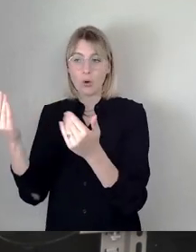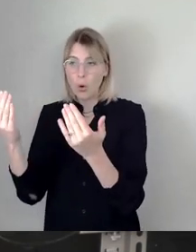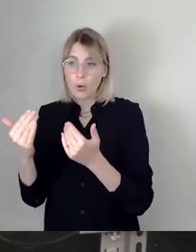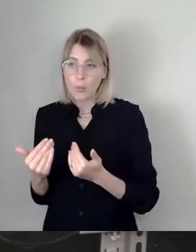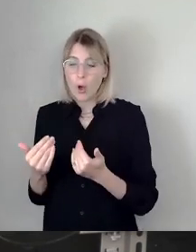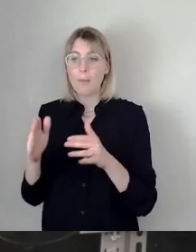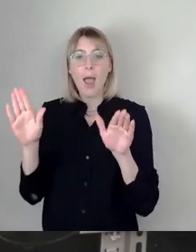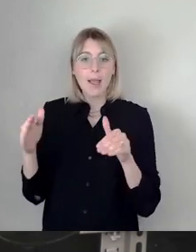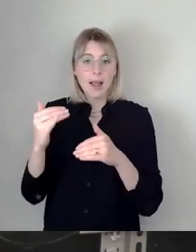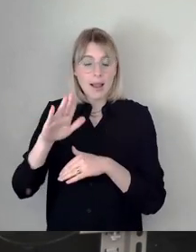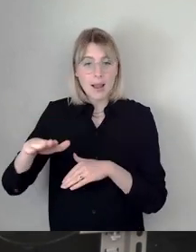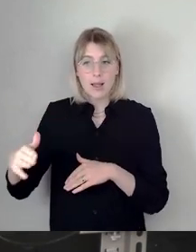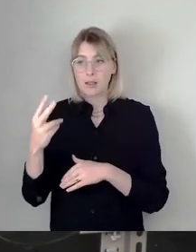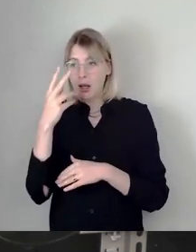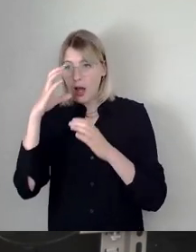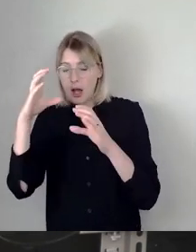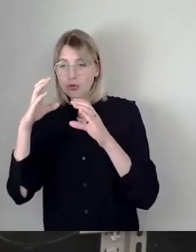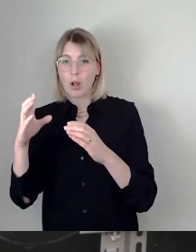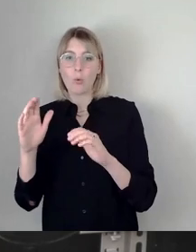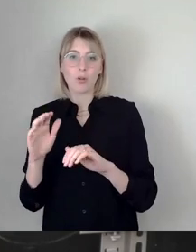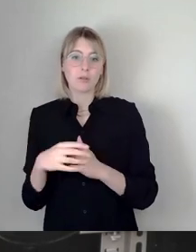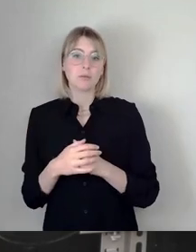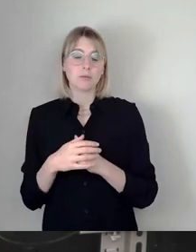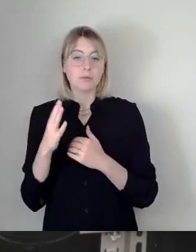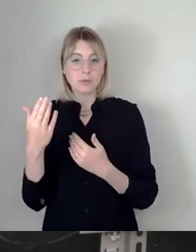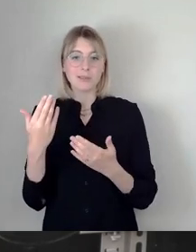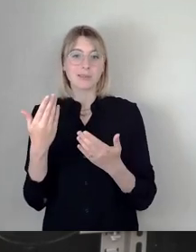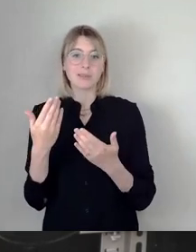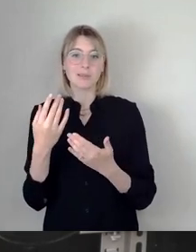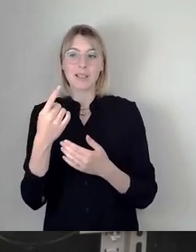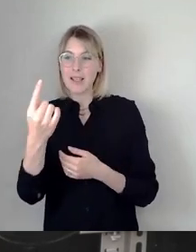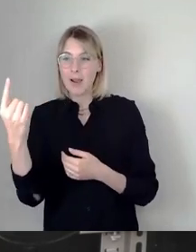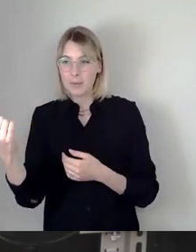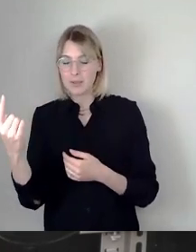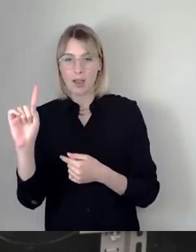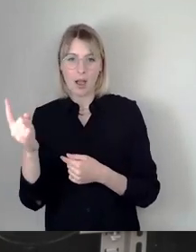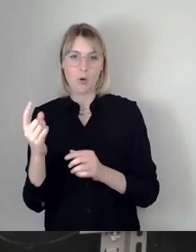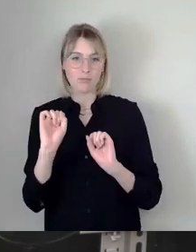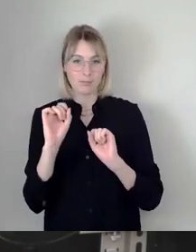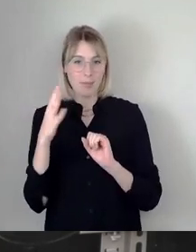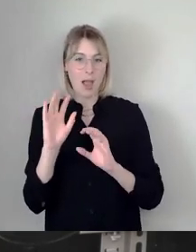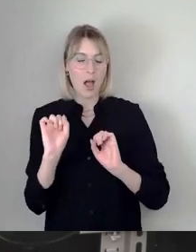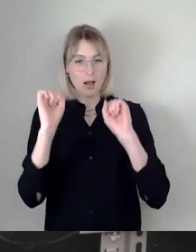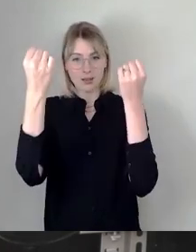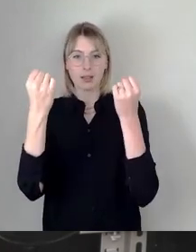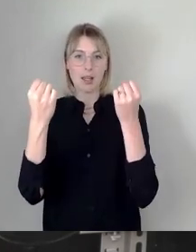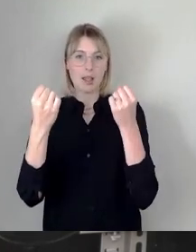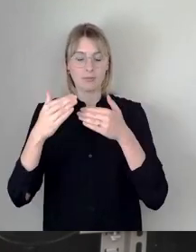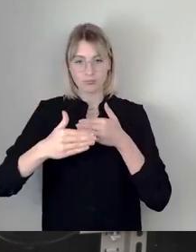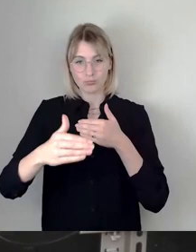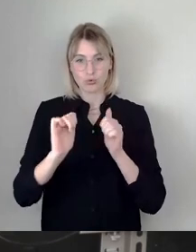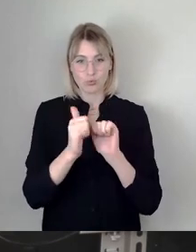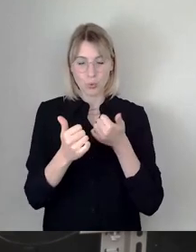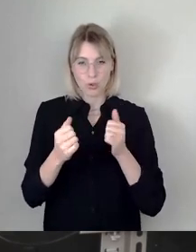erleben können und damit selbst aktiv vielleicht noch einen Schritt auf den regelmäßen Sport zu gehen.